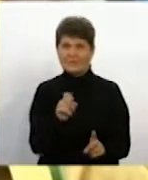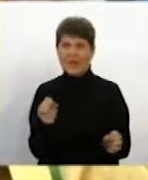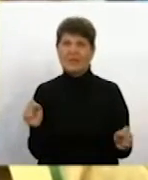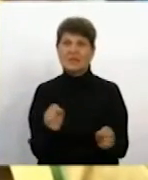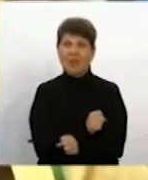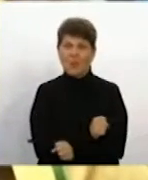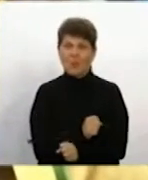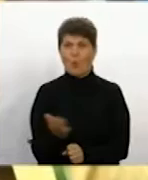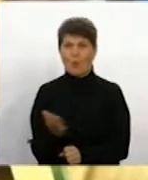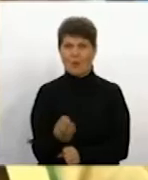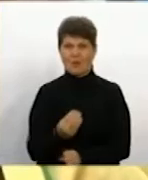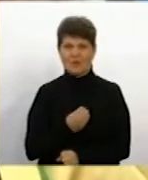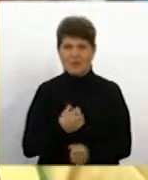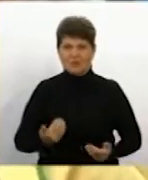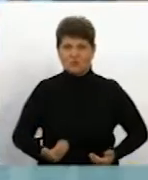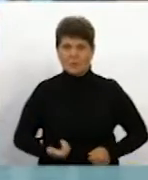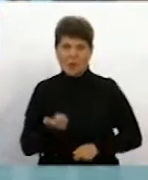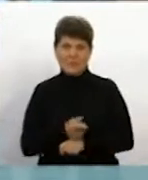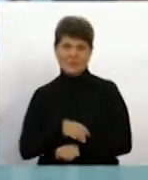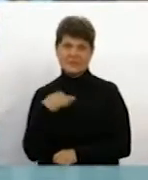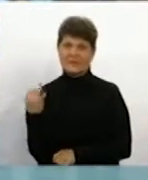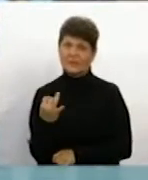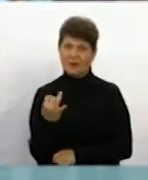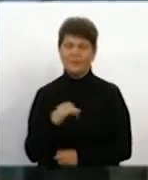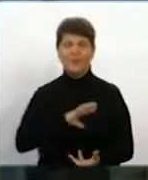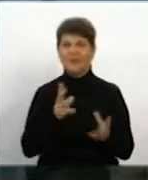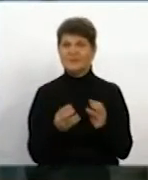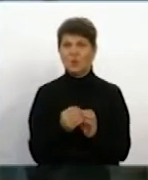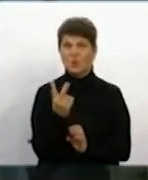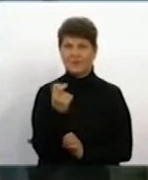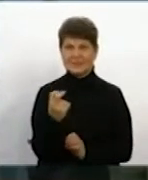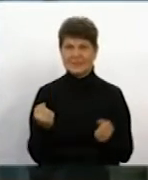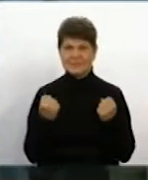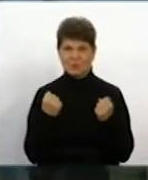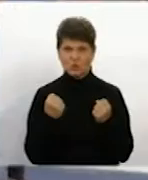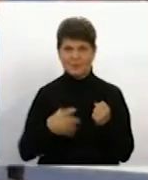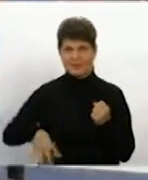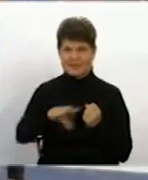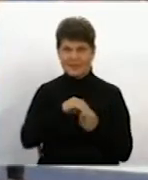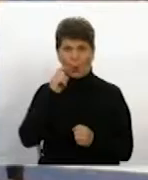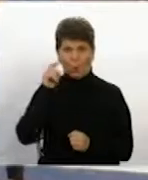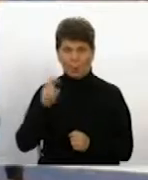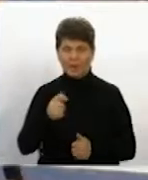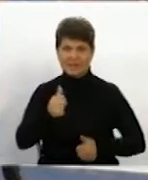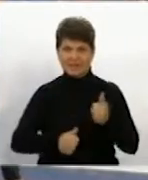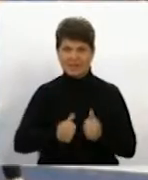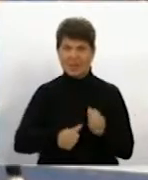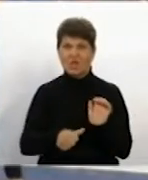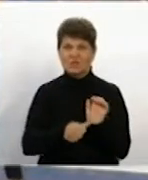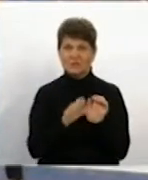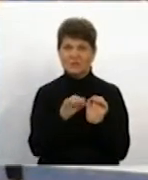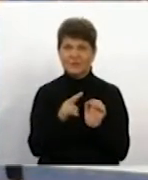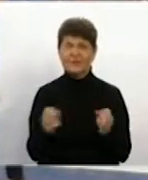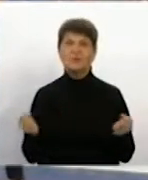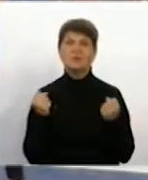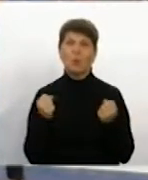яка мені дала можливість жити більш цікаво. Загалом понад дві сотні спортсменів зі всієї України змагатимуться у шести видах